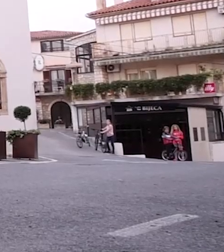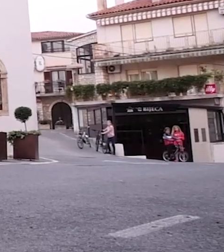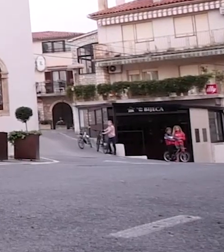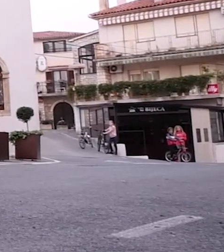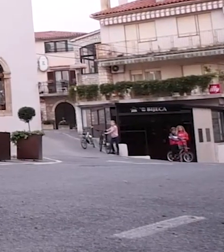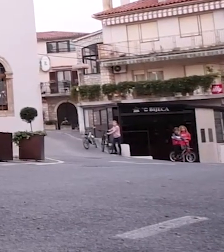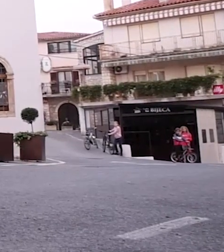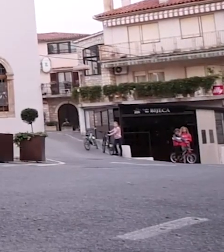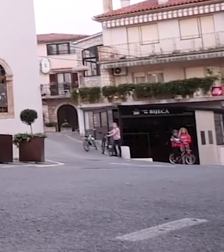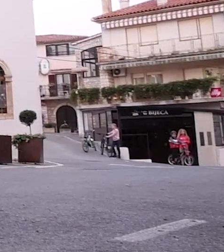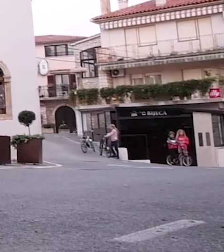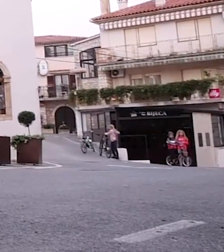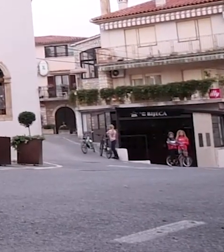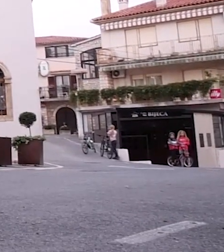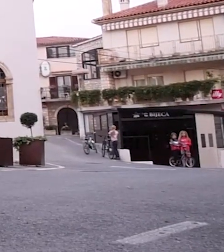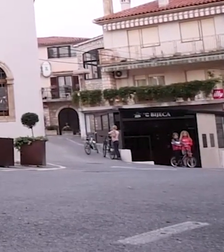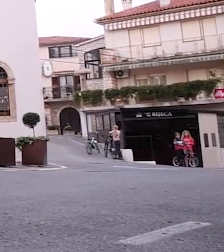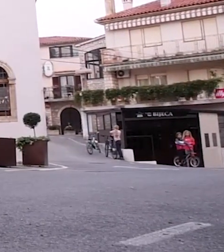Only one.